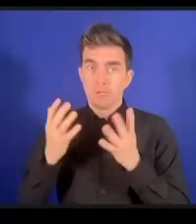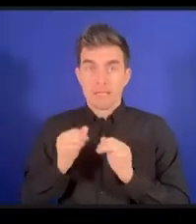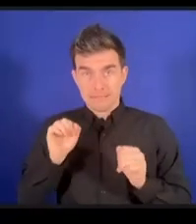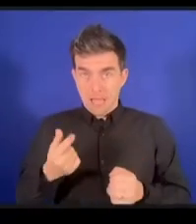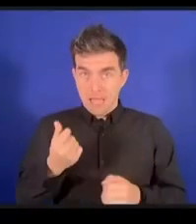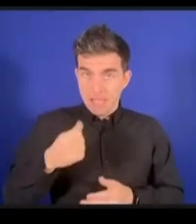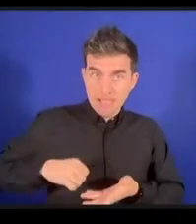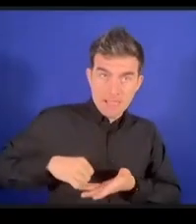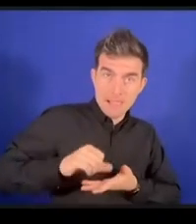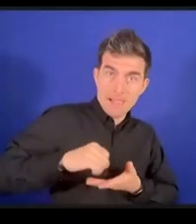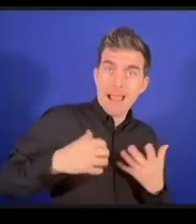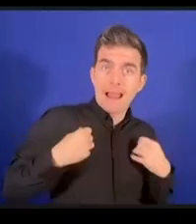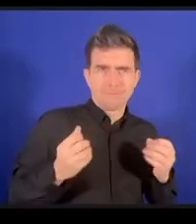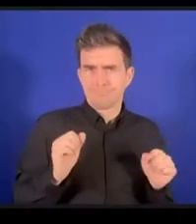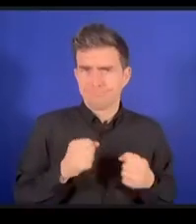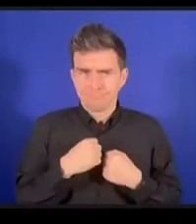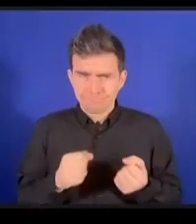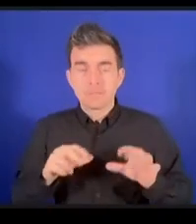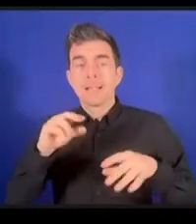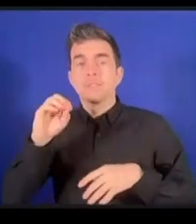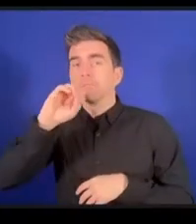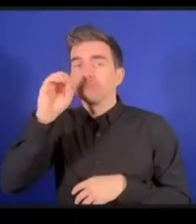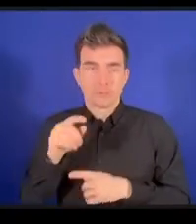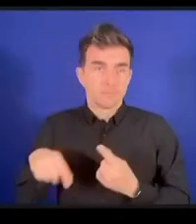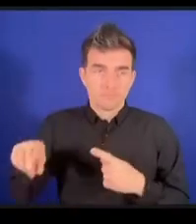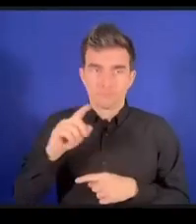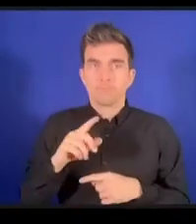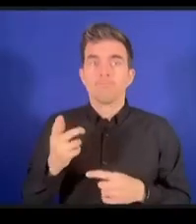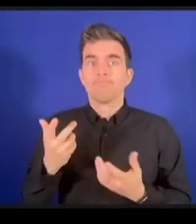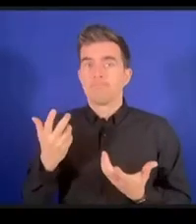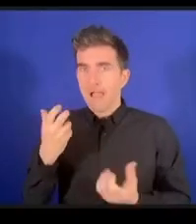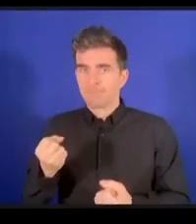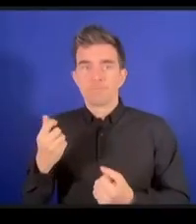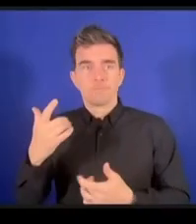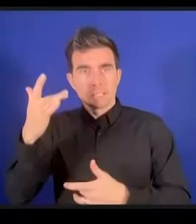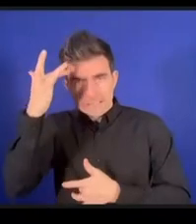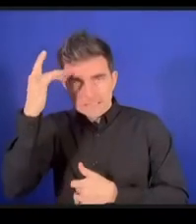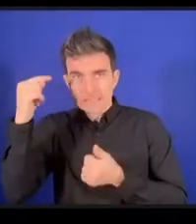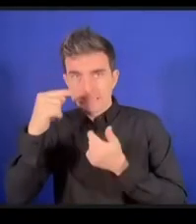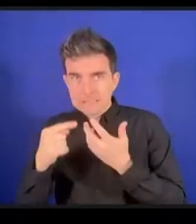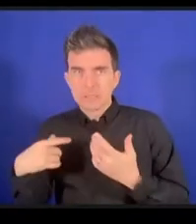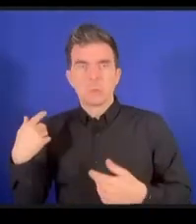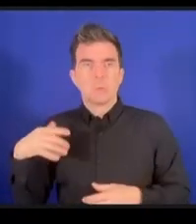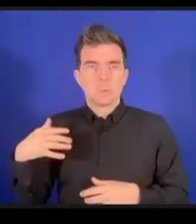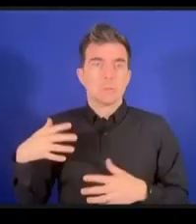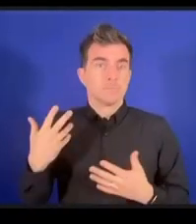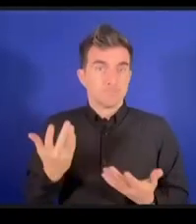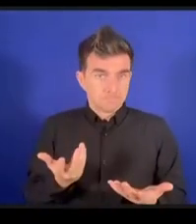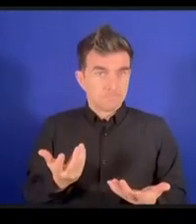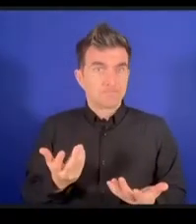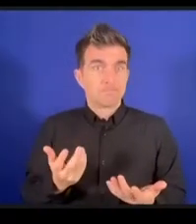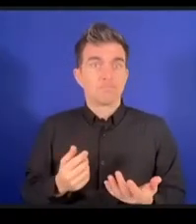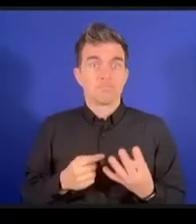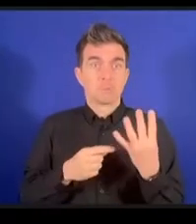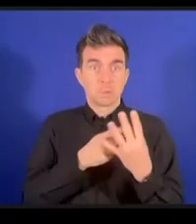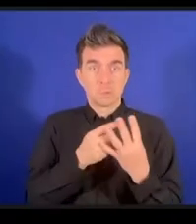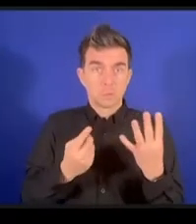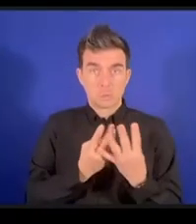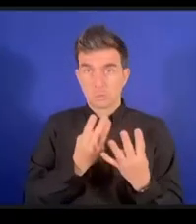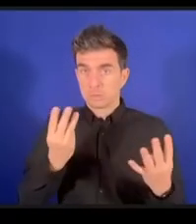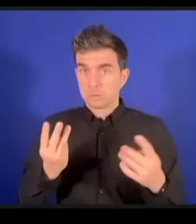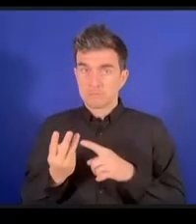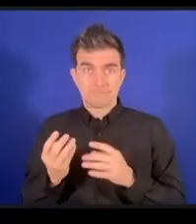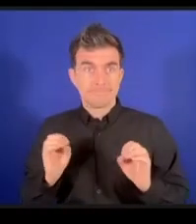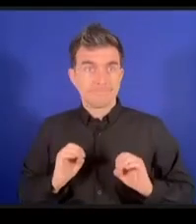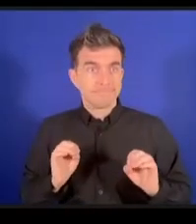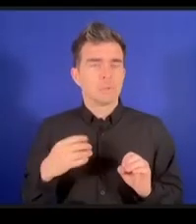約4割というのがAIに関連することですそして最後が75カ国によって構成さ